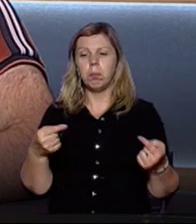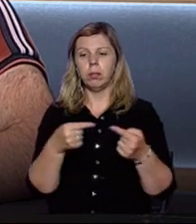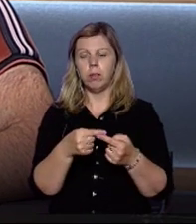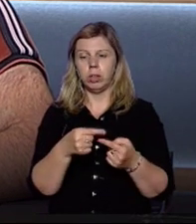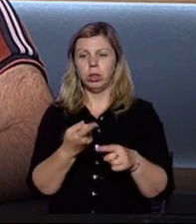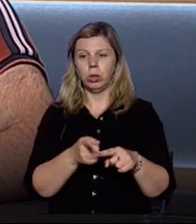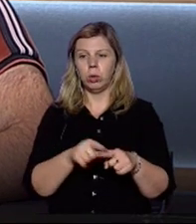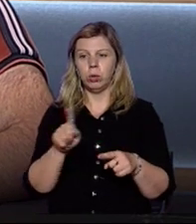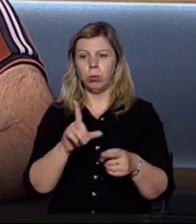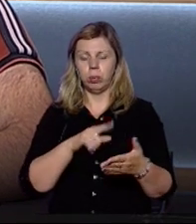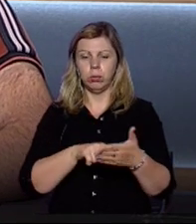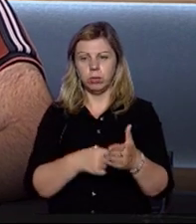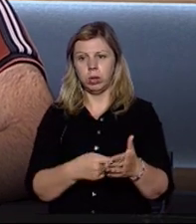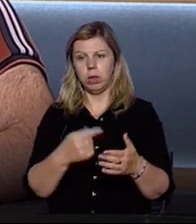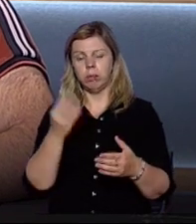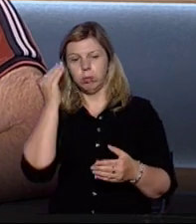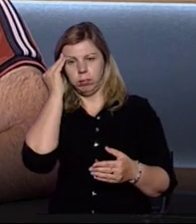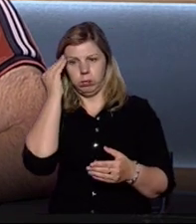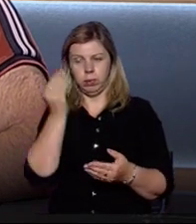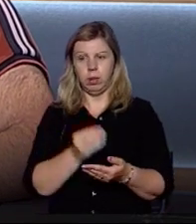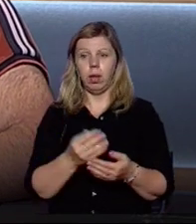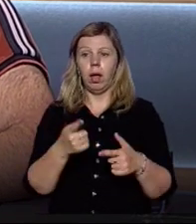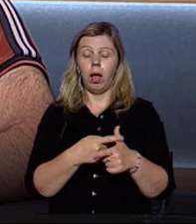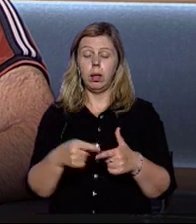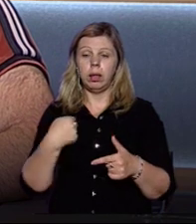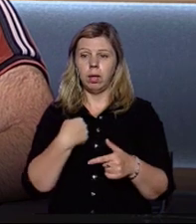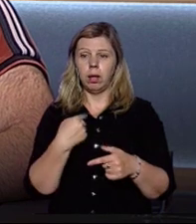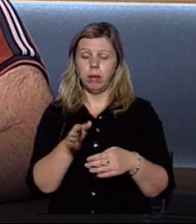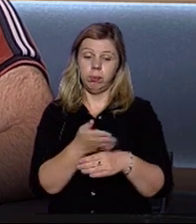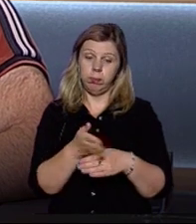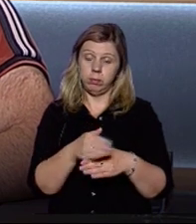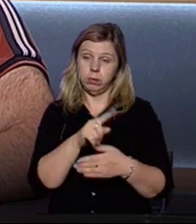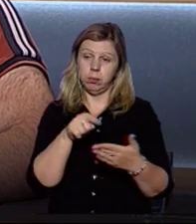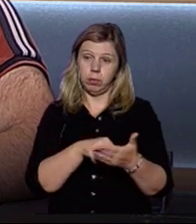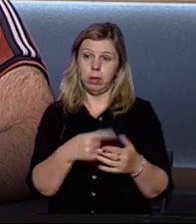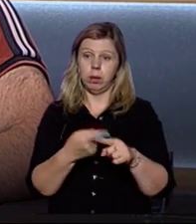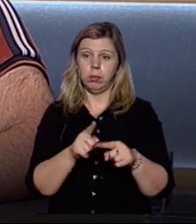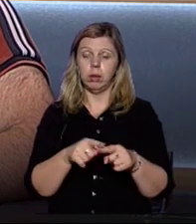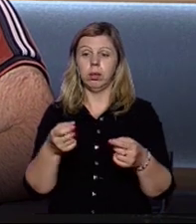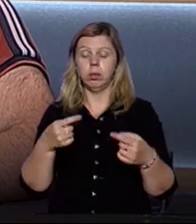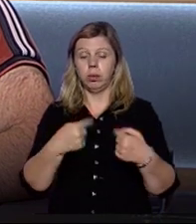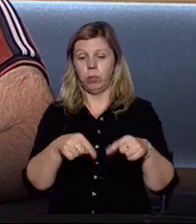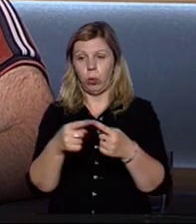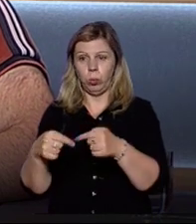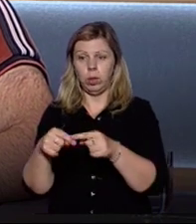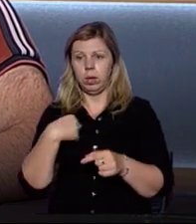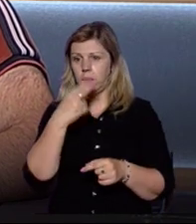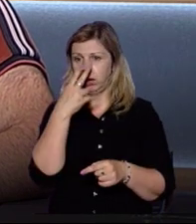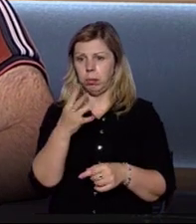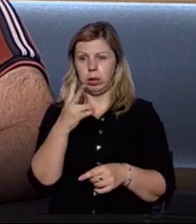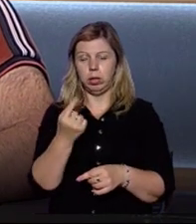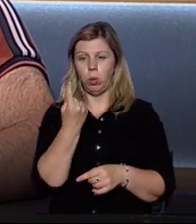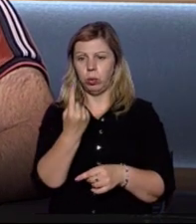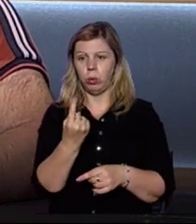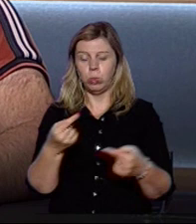що буде відстоювання тої чи іншої думки. Але я б розділив ці питання, питання госпітальних округів. Я не бачив ні в одному